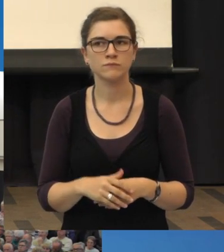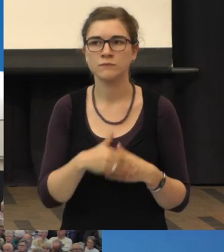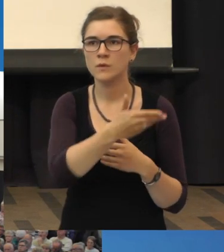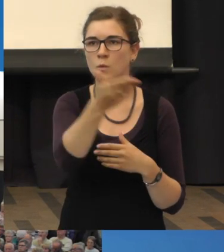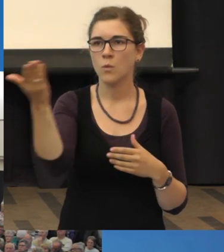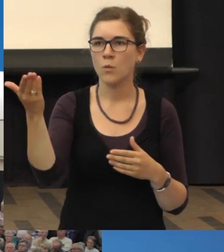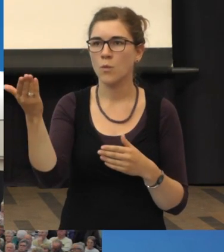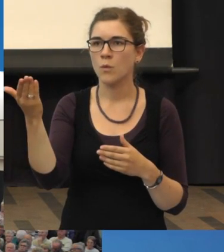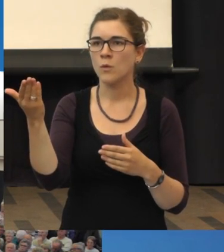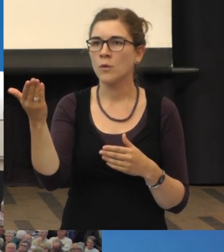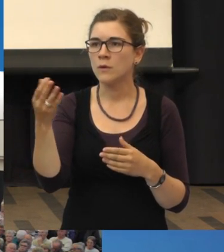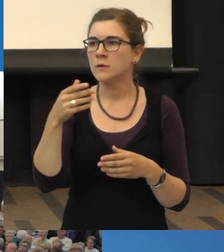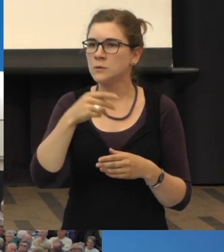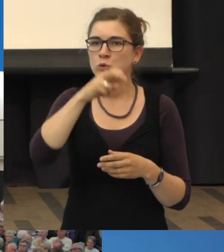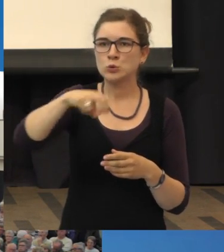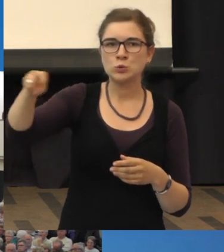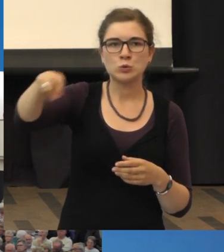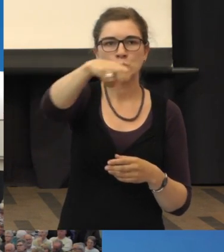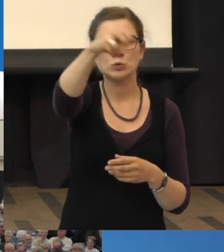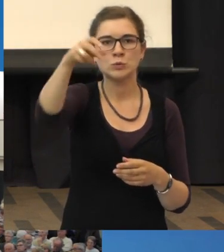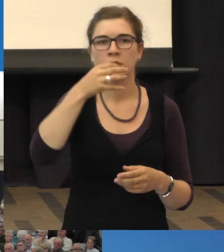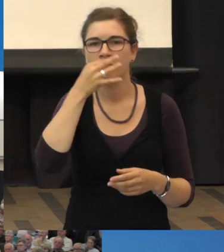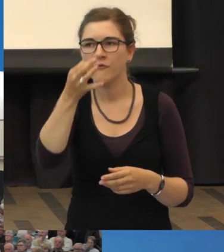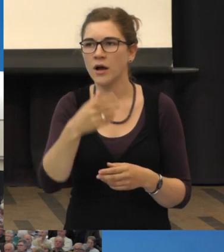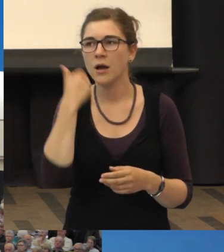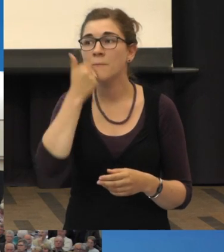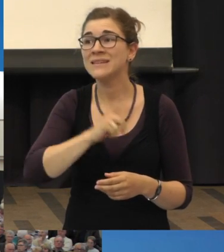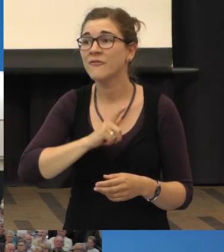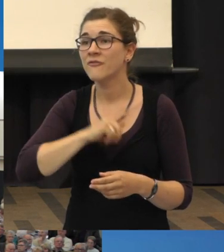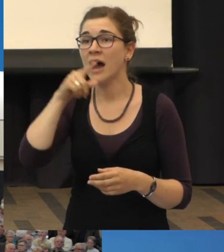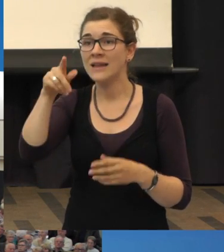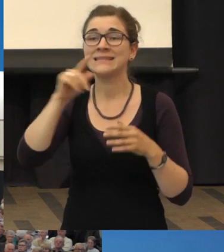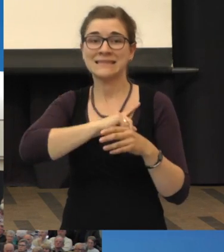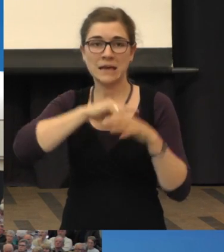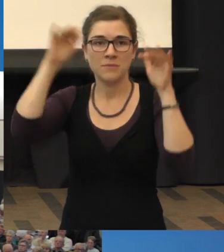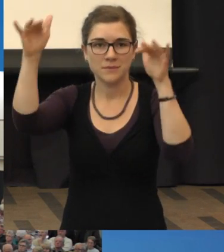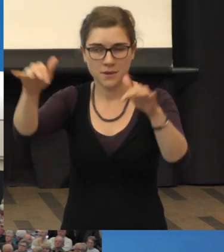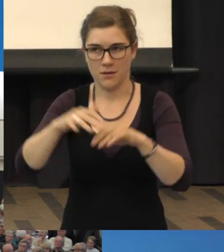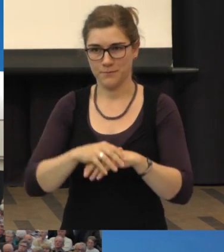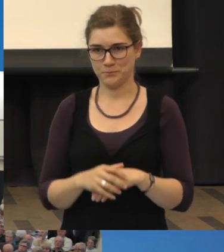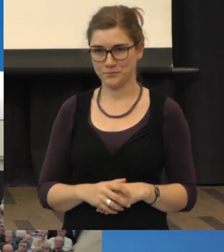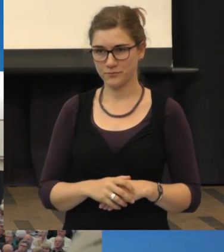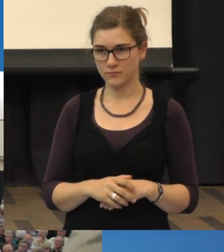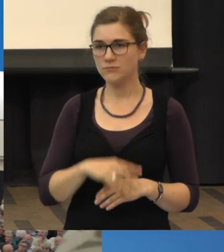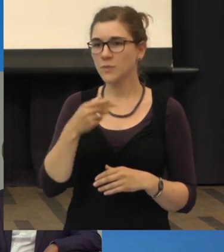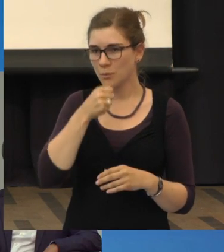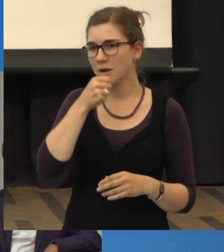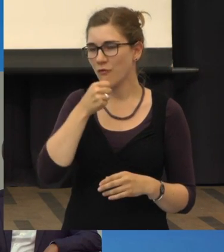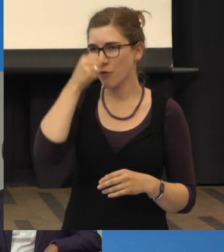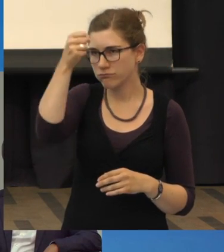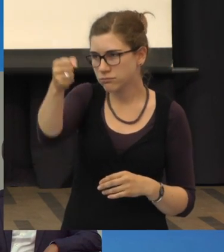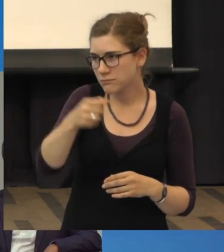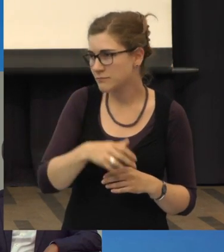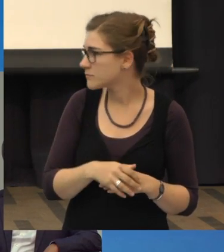dichtgeschlossenen Reihen hier quetschen kann. Warten Sie bitte, bis ich bei Ihnen bin und Ihnen das Mikrofon